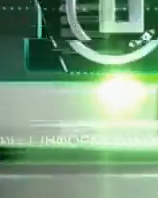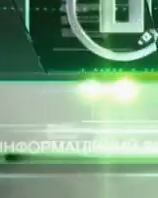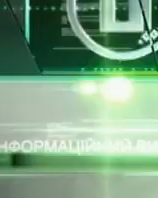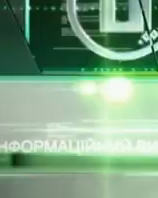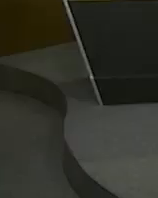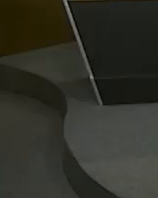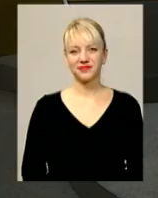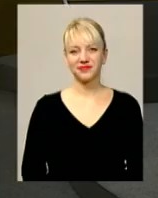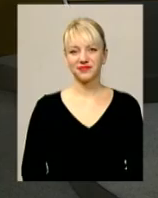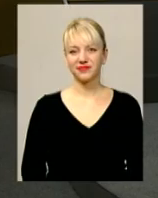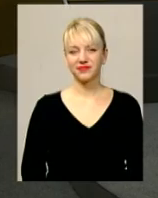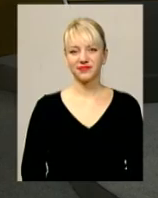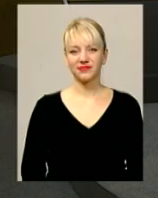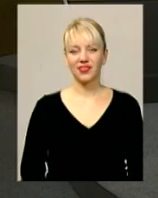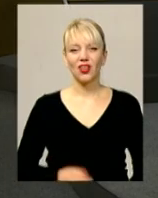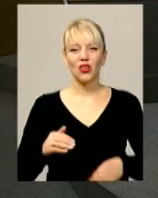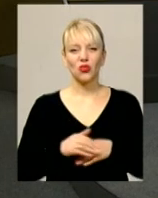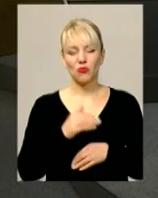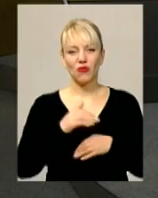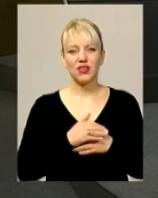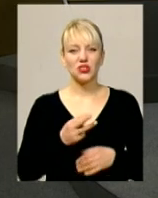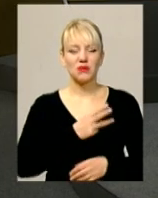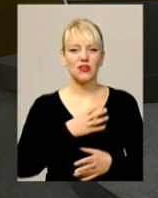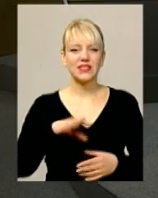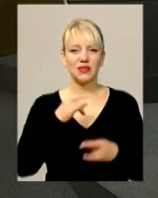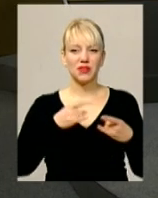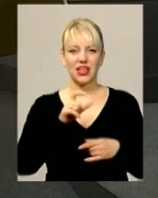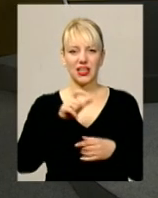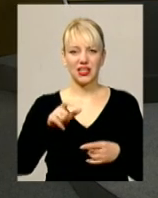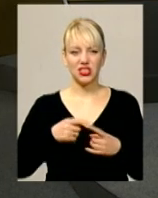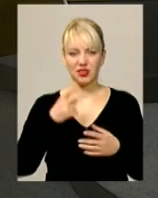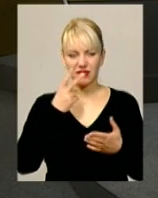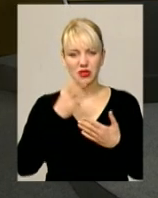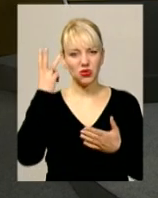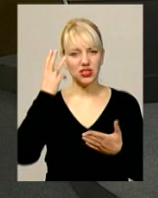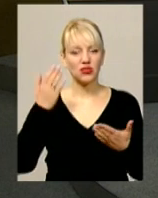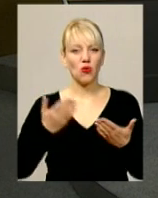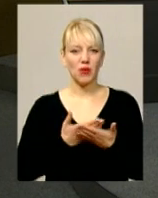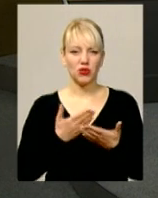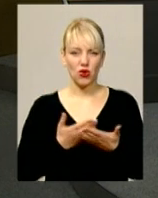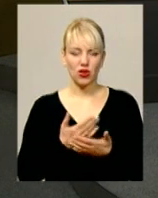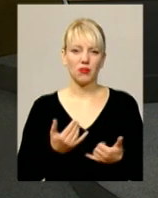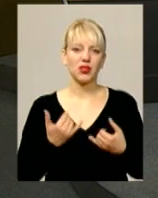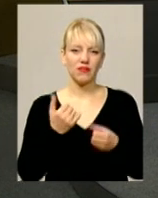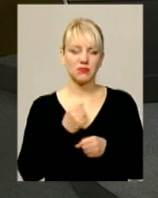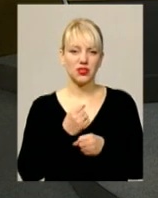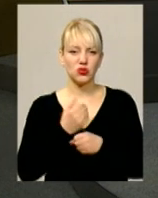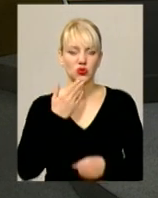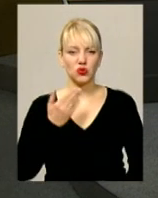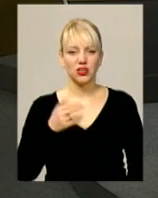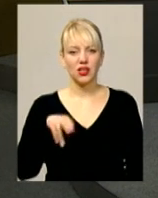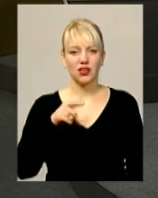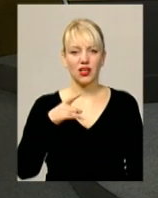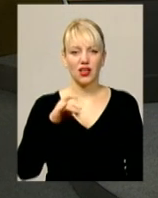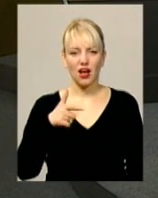Музика Доброго вечора, бажаємо усім телеглядачам, в ефірі «Подільська панорама». У студії працюють ведуча Надія